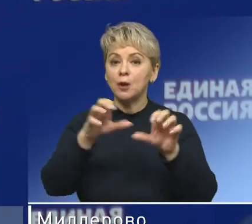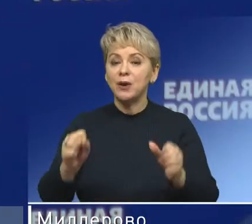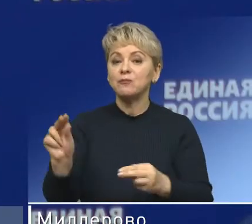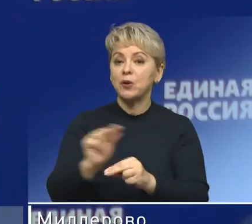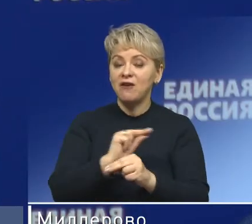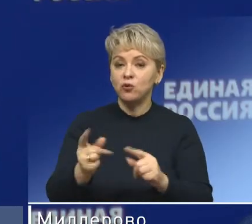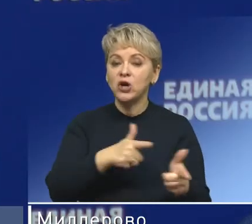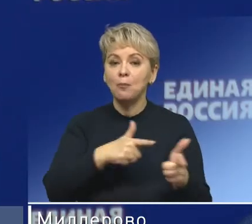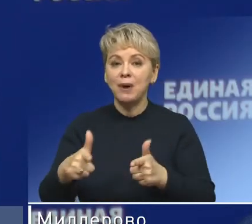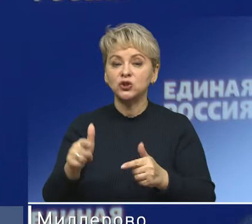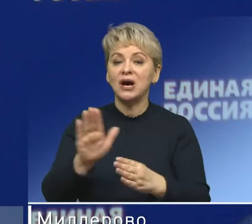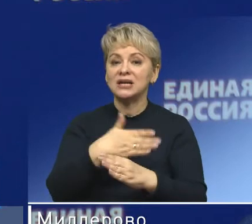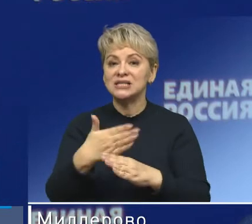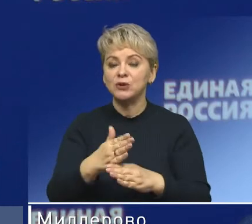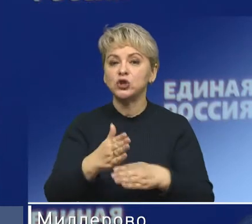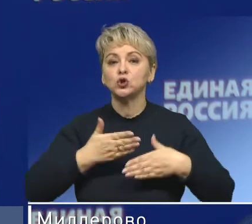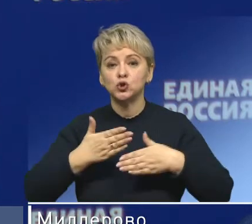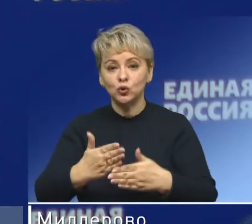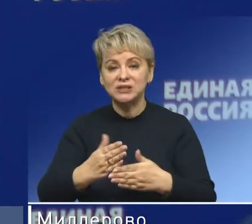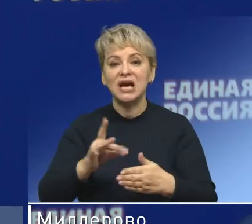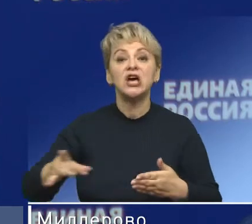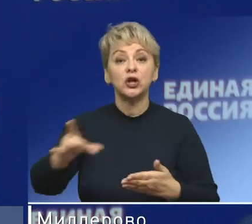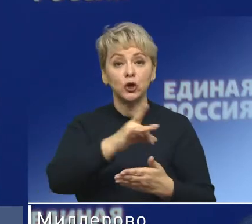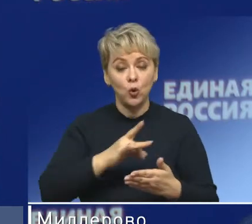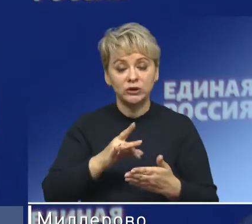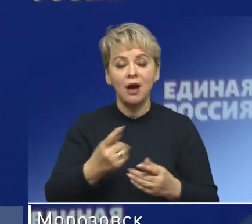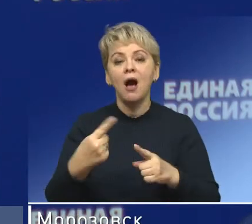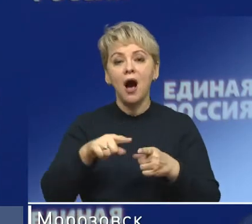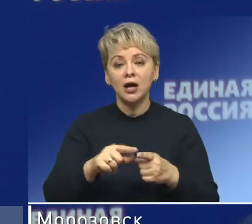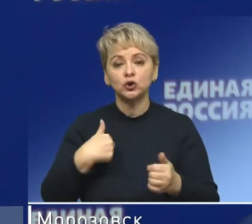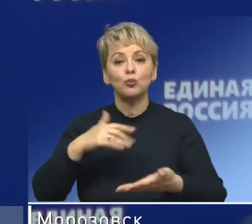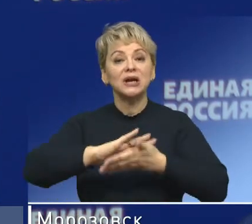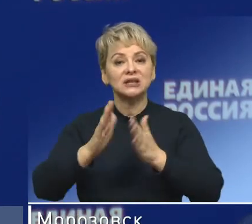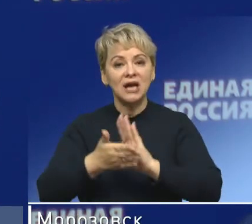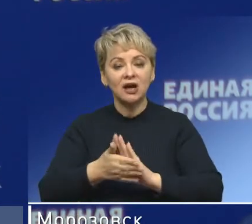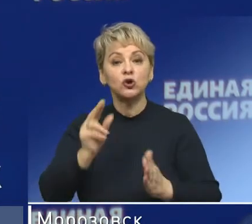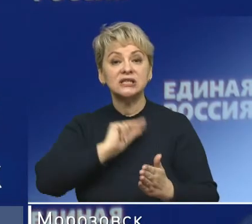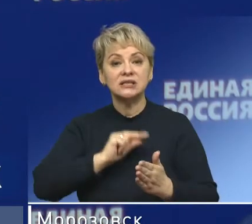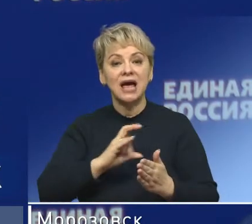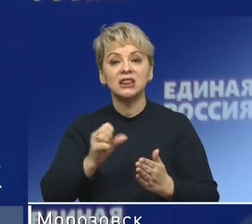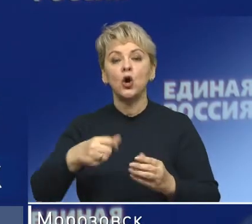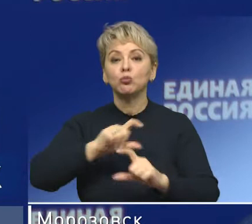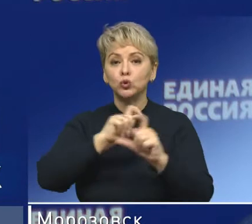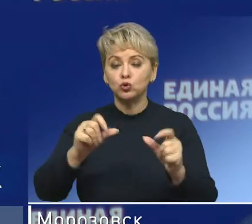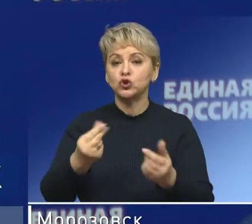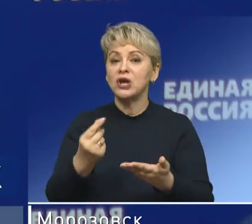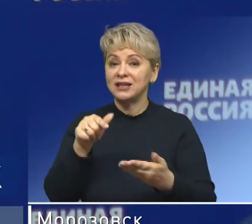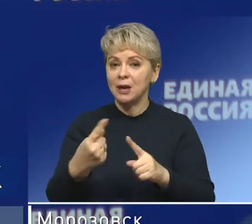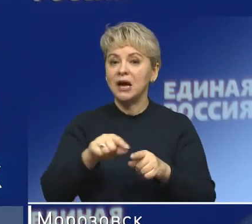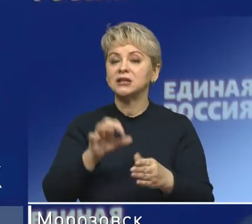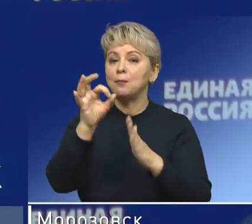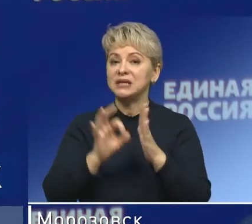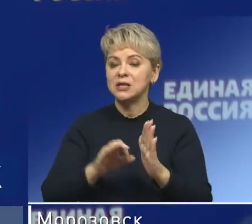поправками подготовлено распределение субсидий и субвенций регионам, о котором мы договаривались, работая над бюджетом. Это